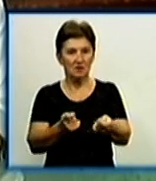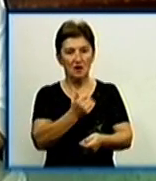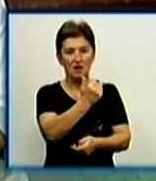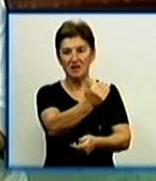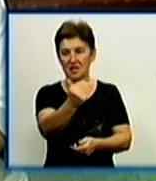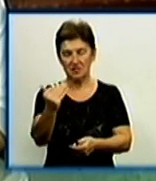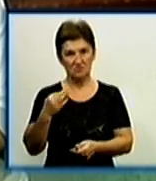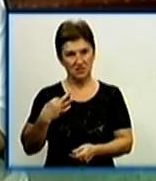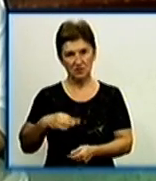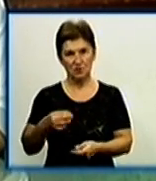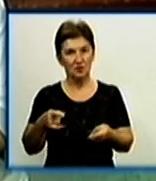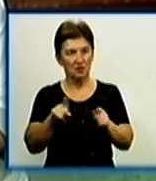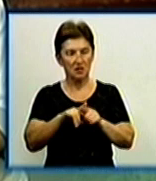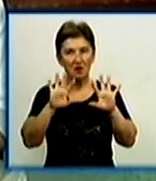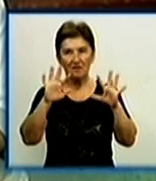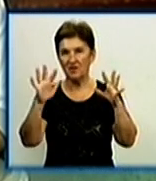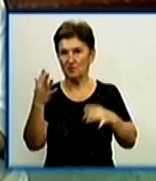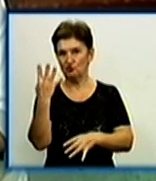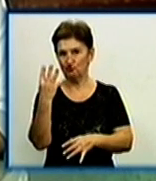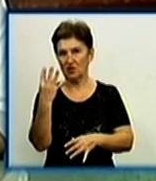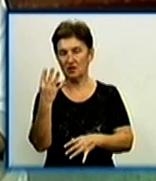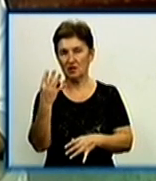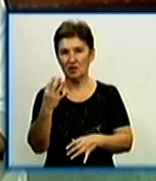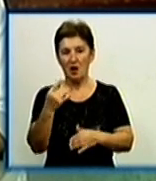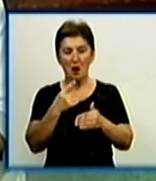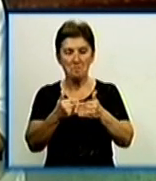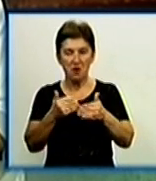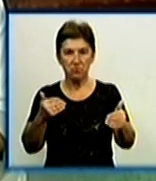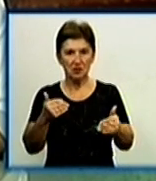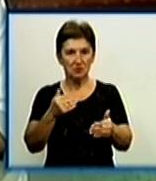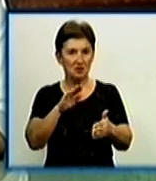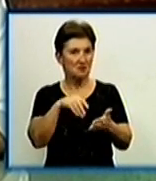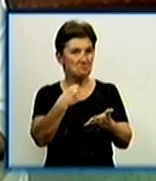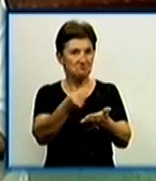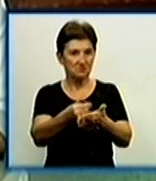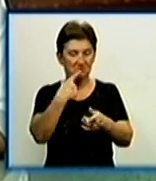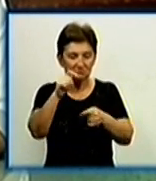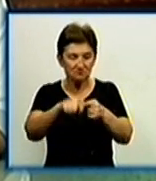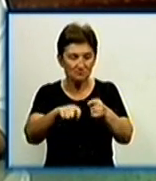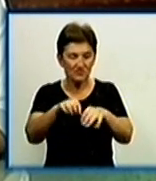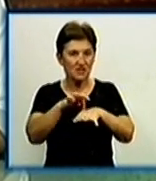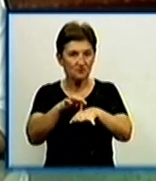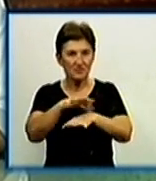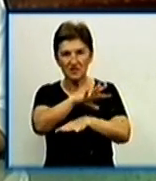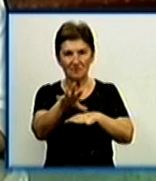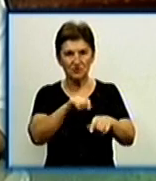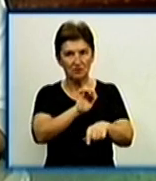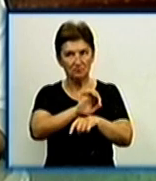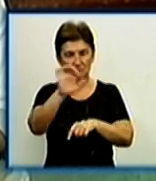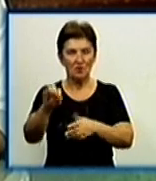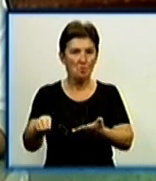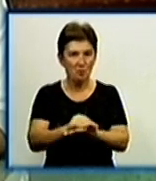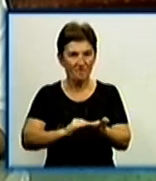синам. Таких випадків вже зареєстровано чотири. Попередні експертизи ДНК не дали позитивних результатів, тому всі тіла відправили на повторне